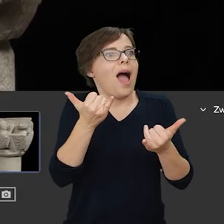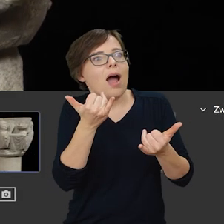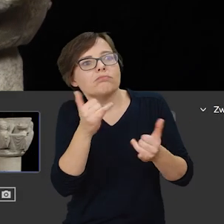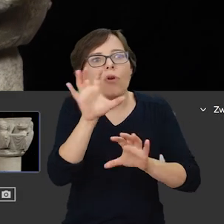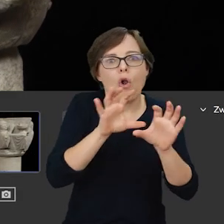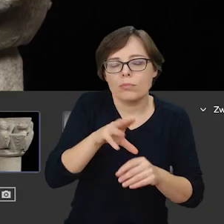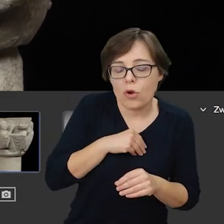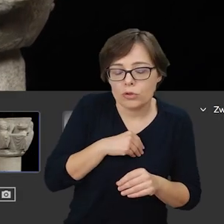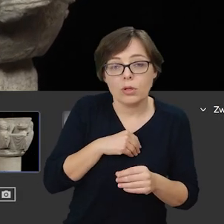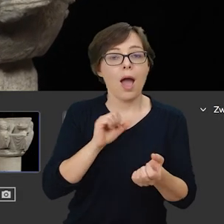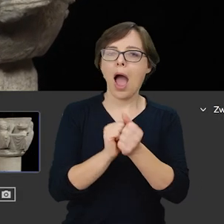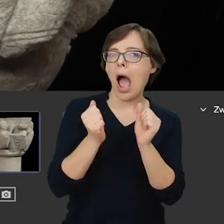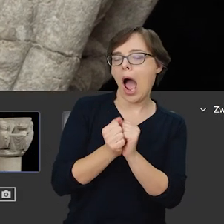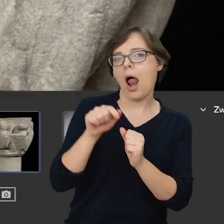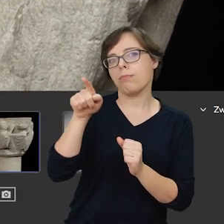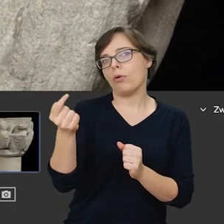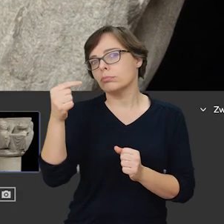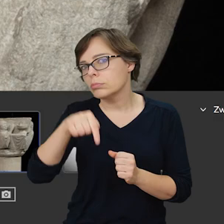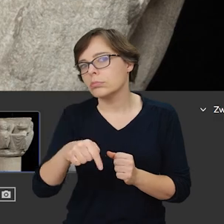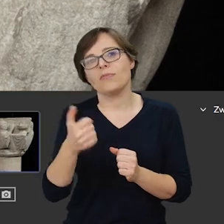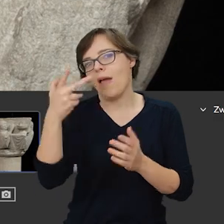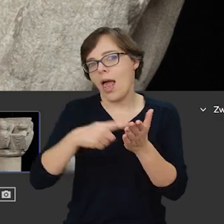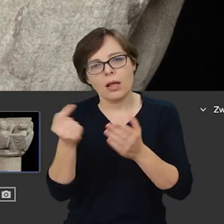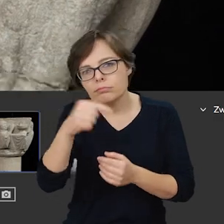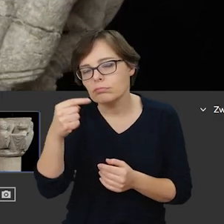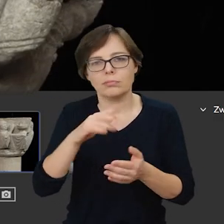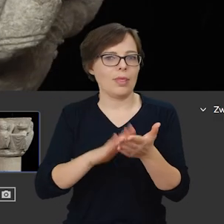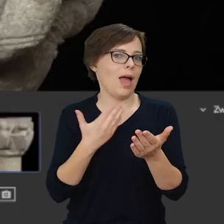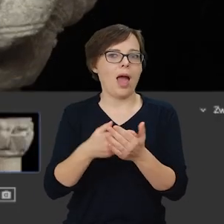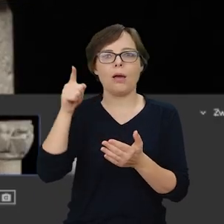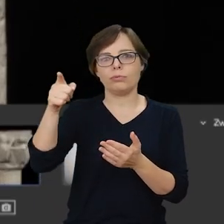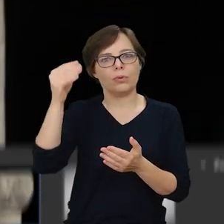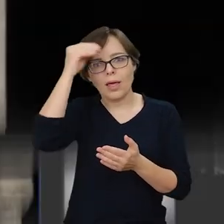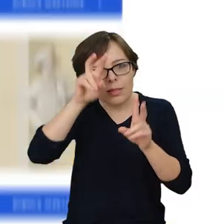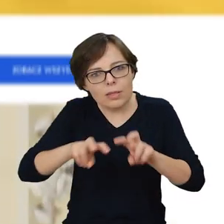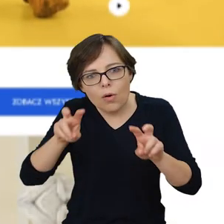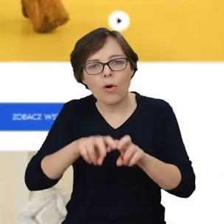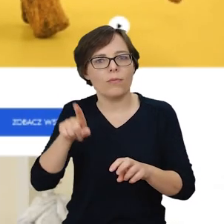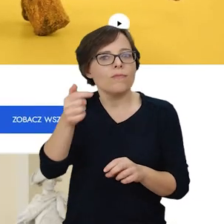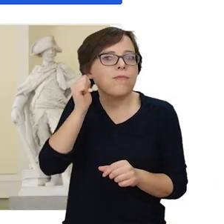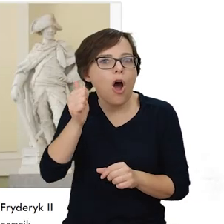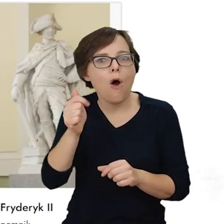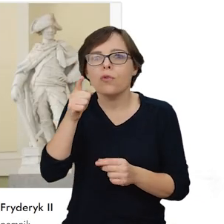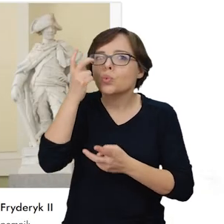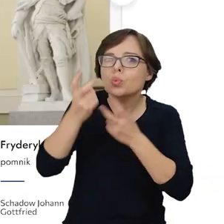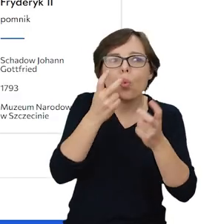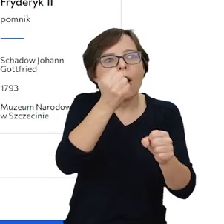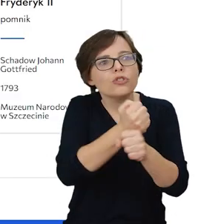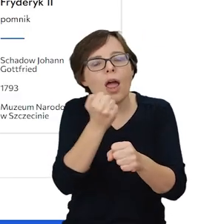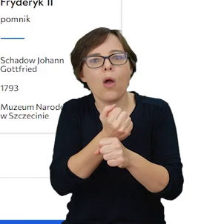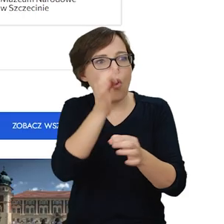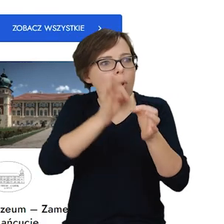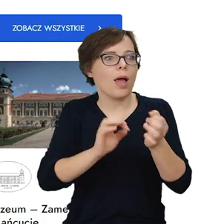zorientować, co jest dla niego dostępne, czy jesteśmy odbiorcą, który tam wraca np. z naukowcem, specjalistą, który szuka jakichś